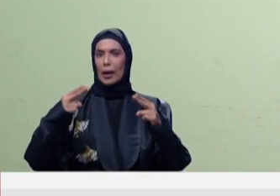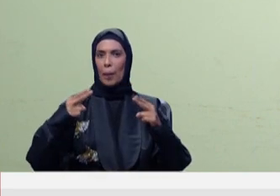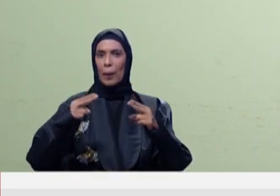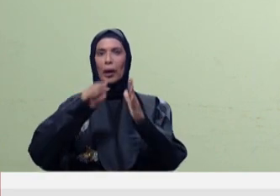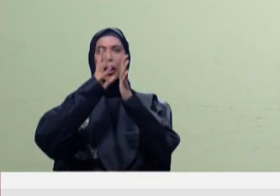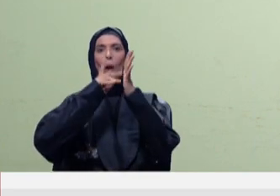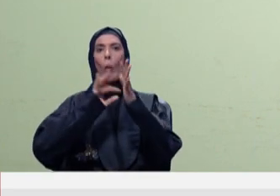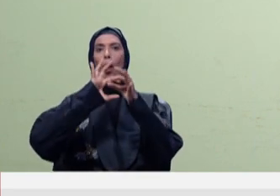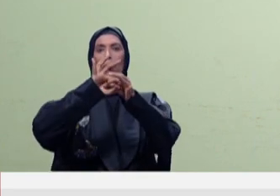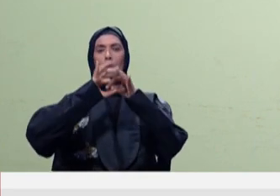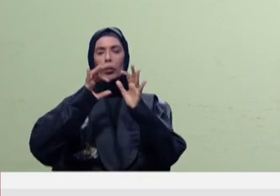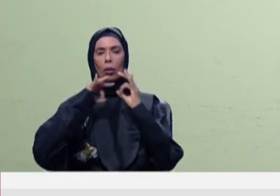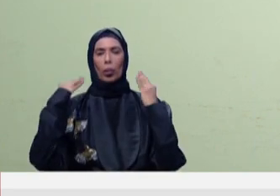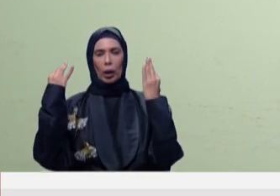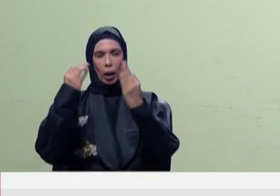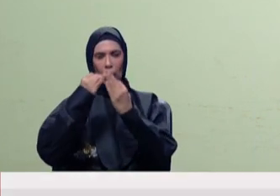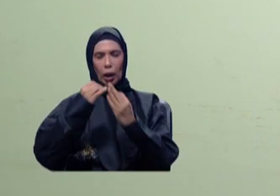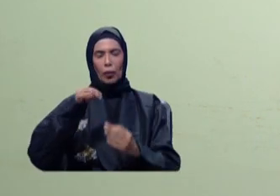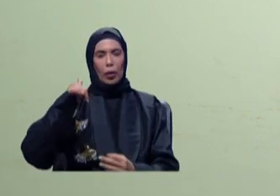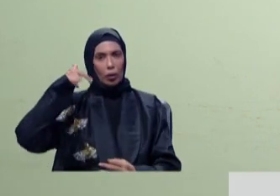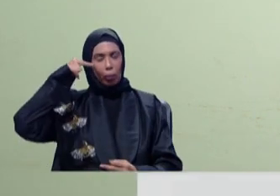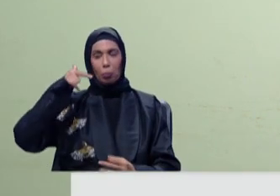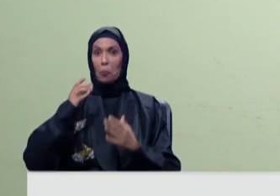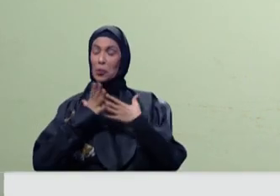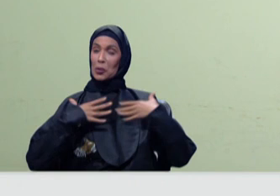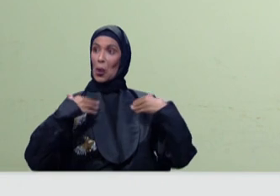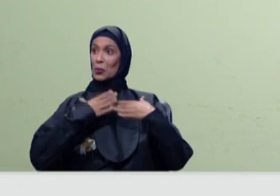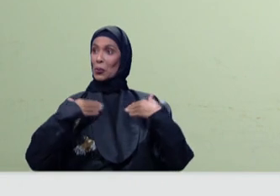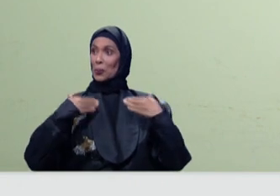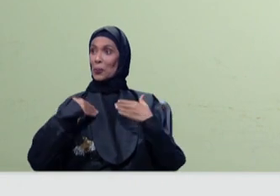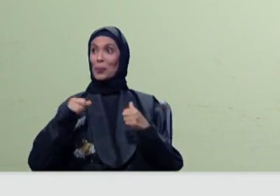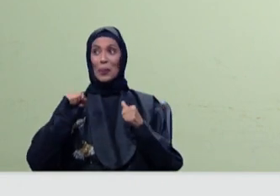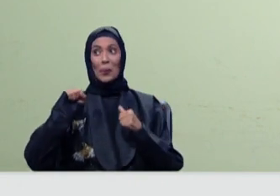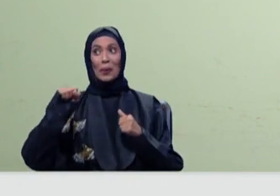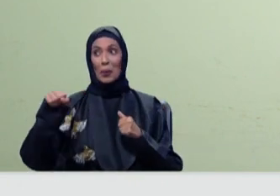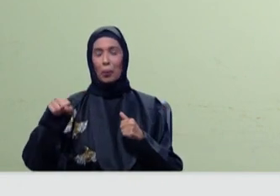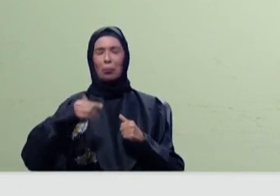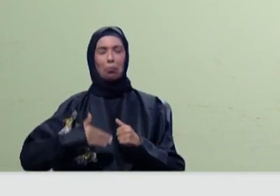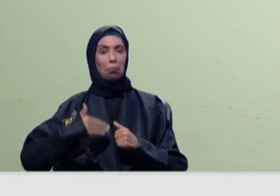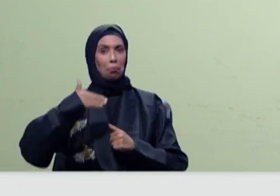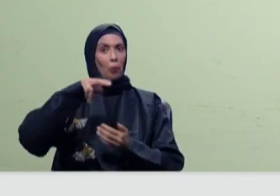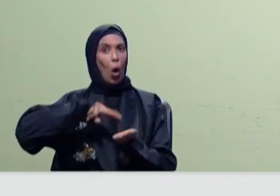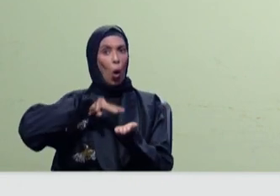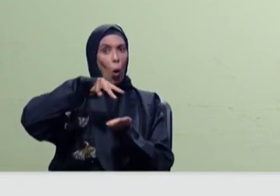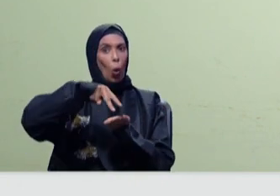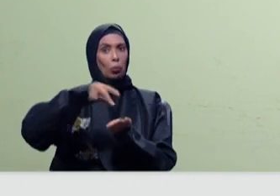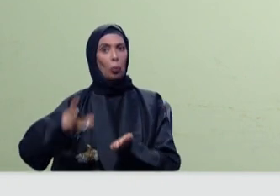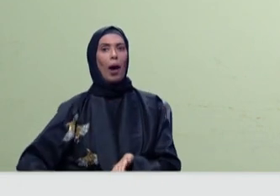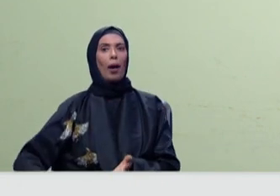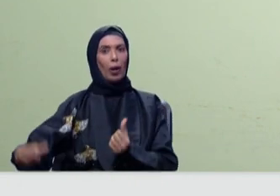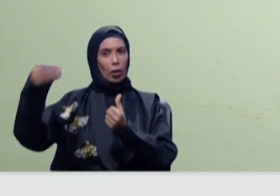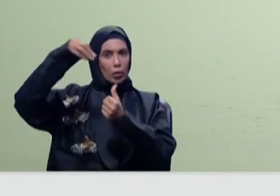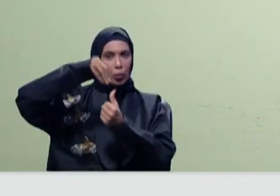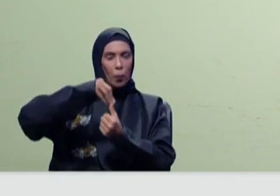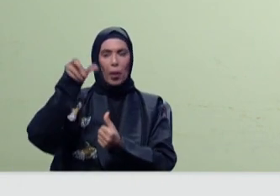الاجتماعي فتح خط للطوارئ فرحت كثيرا خصوصا وأن هذه الخطوة إيجابية فهناك العديد من